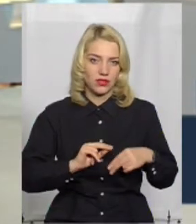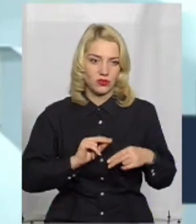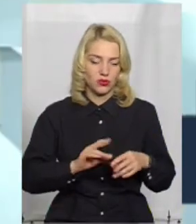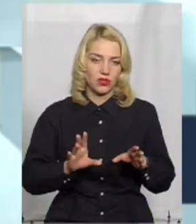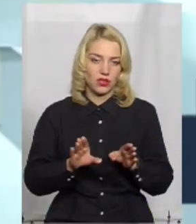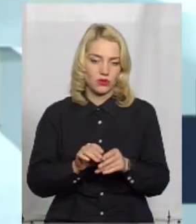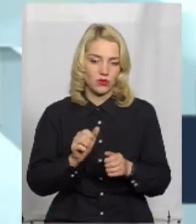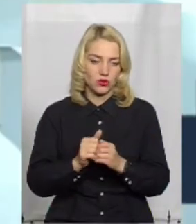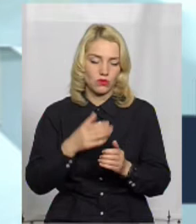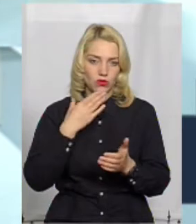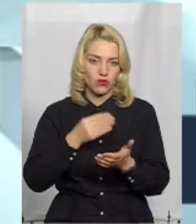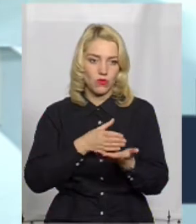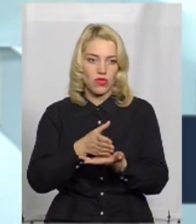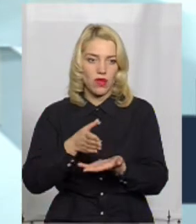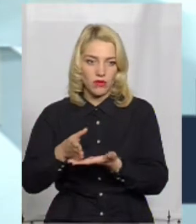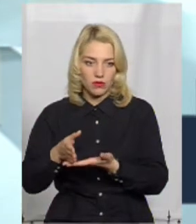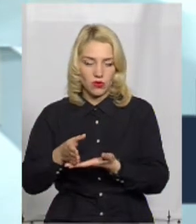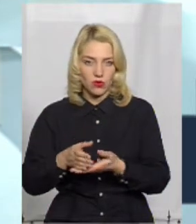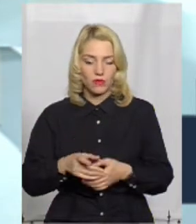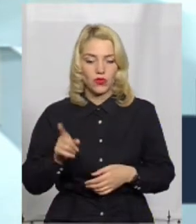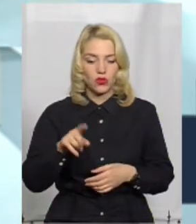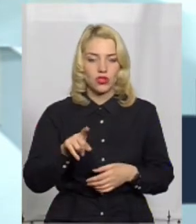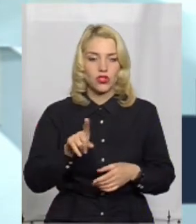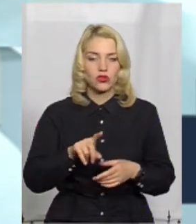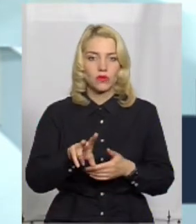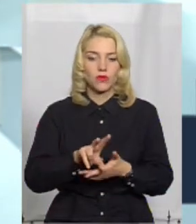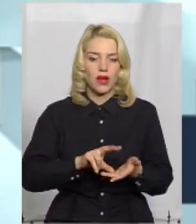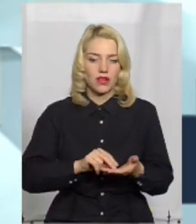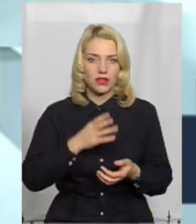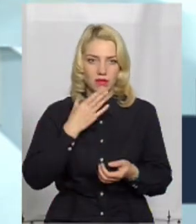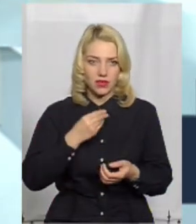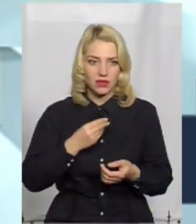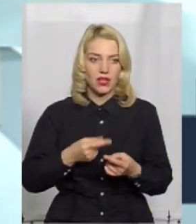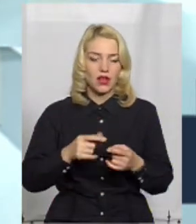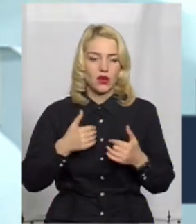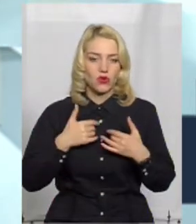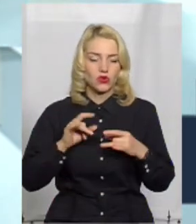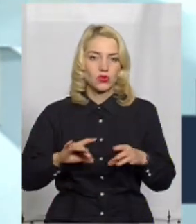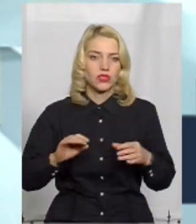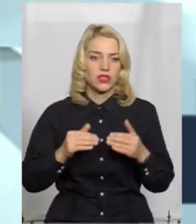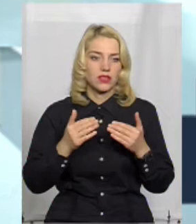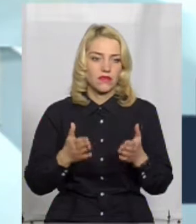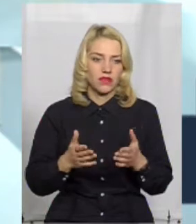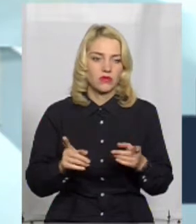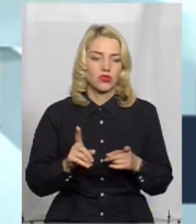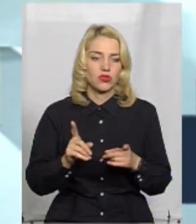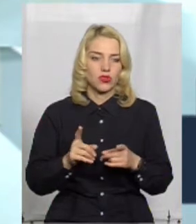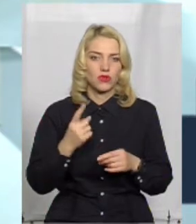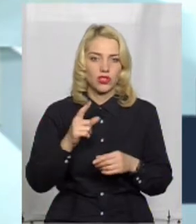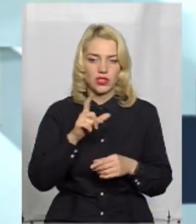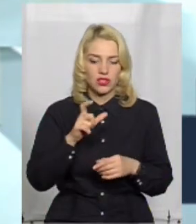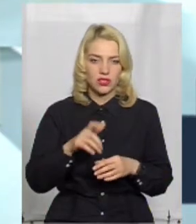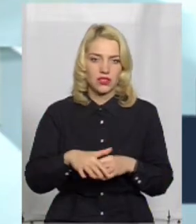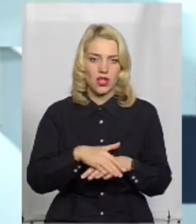разом кожен по своєму напрямку. До речі, з приводу гарних прикладів, ми завжди розказуємо, от є в одній з громад,